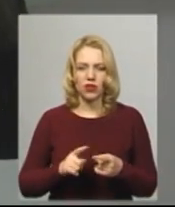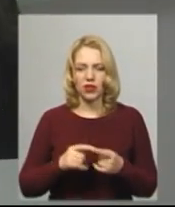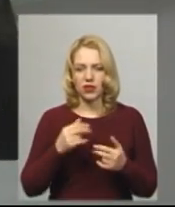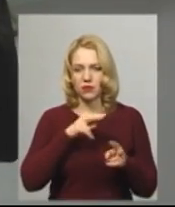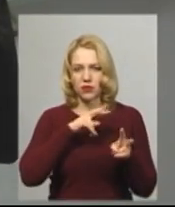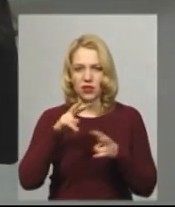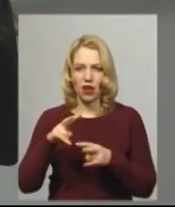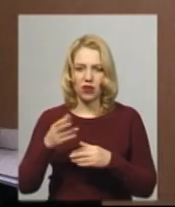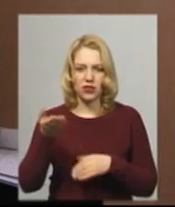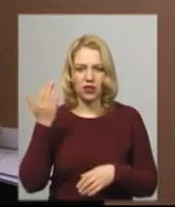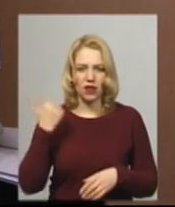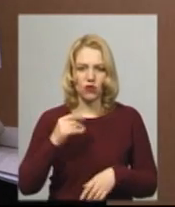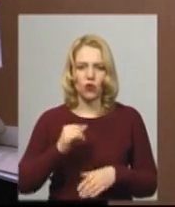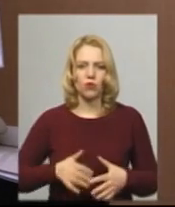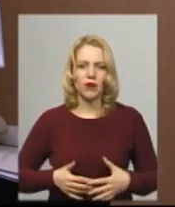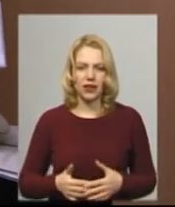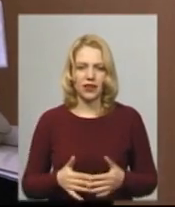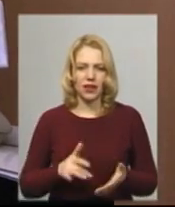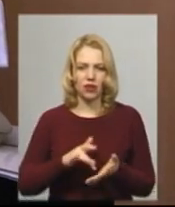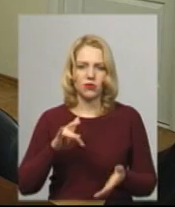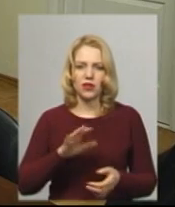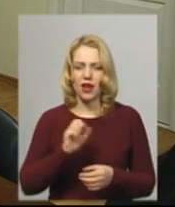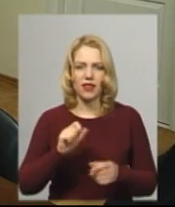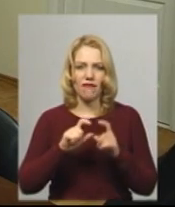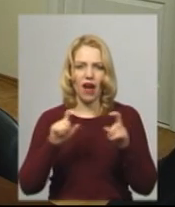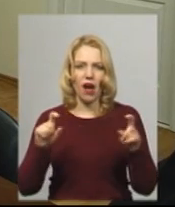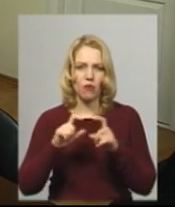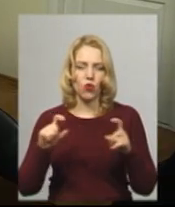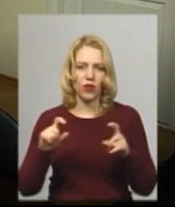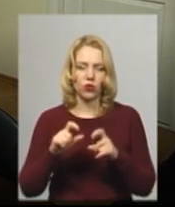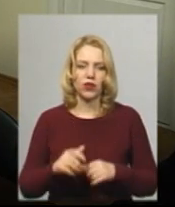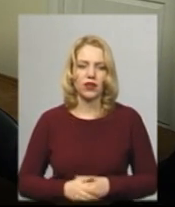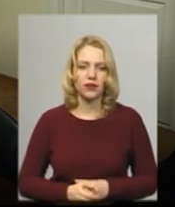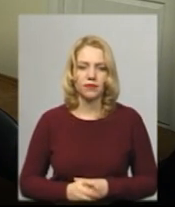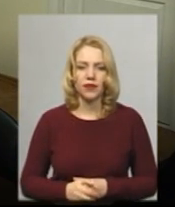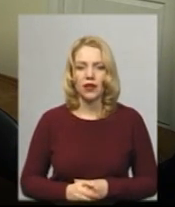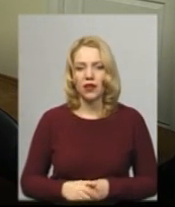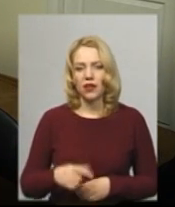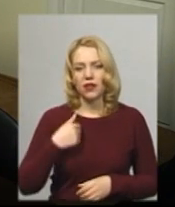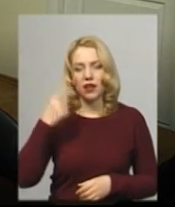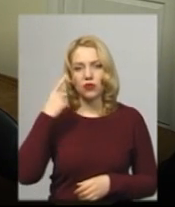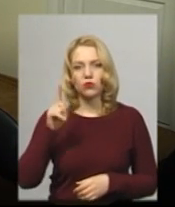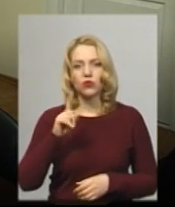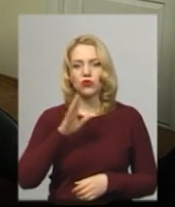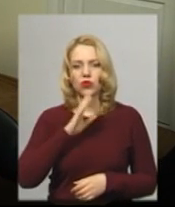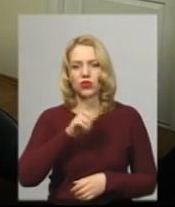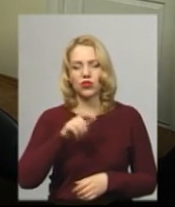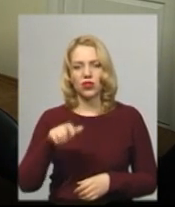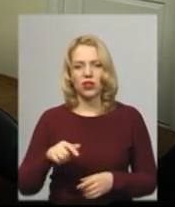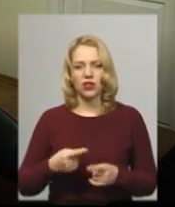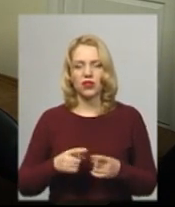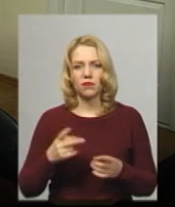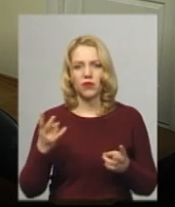спостерігаються саме у міському перинатальному центрі, а не в амбулаторіях. Я думаю, що жінки і сім'ї